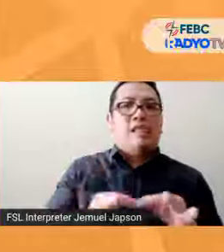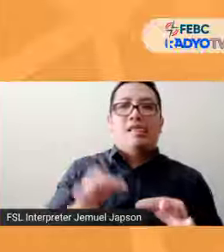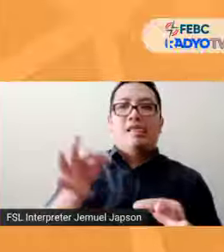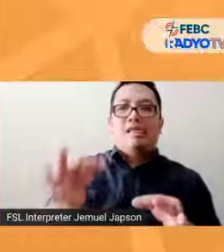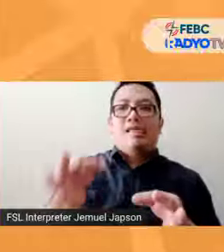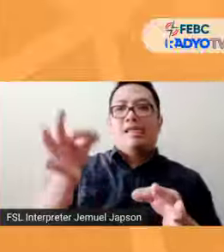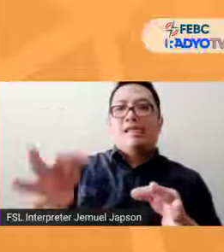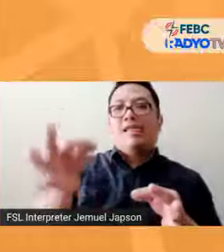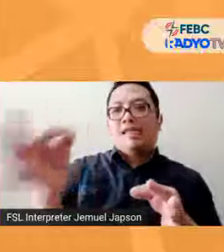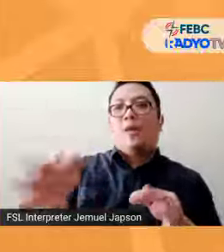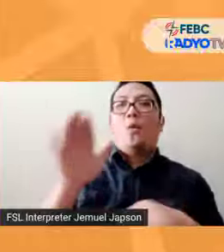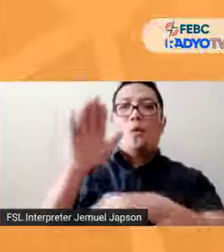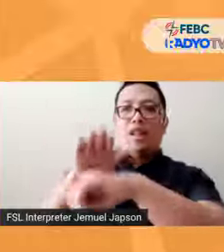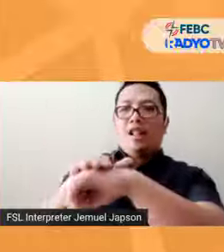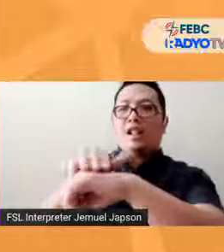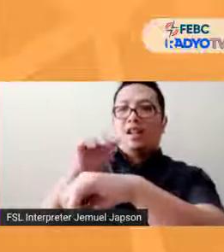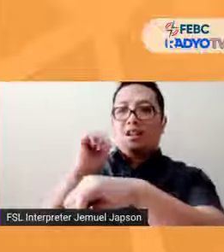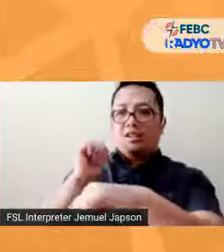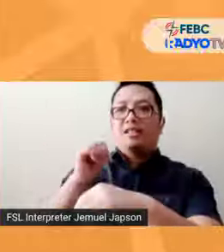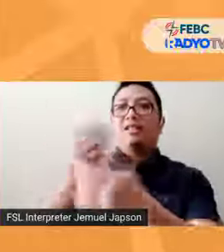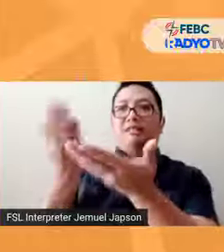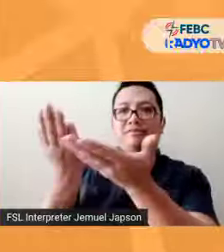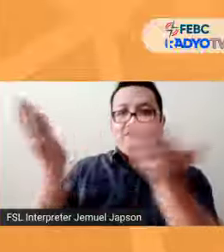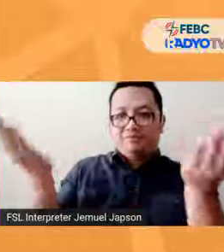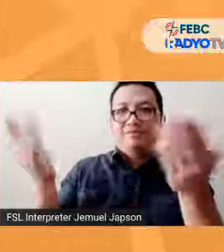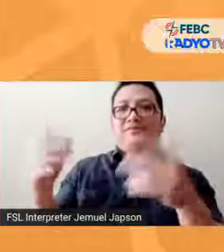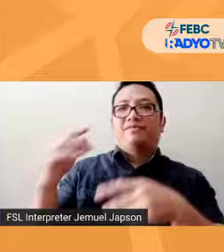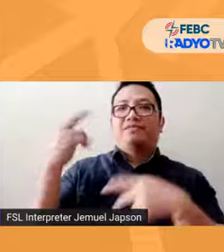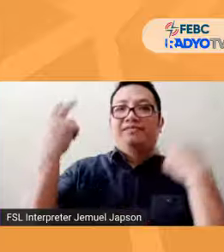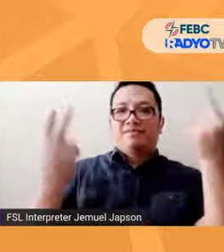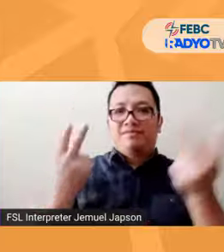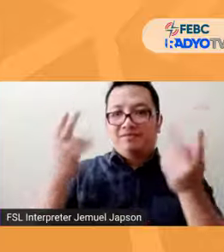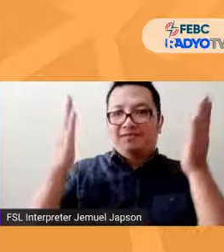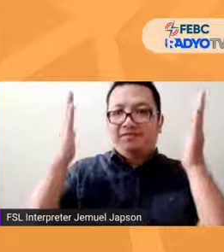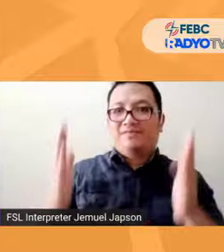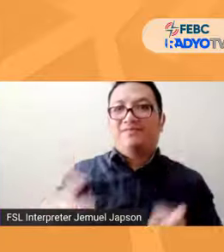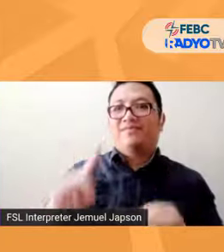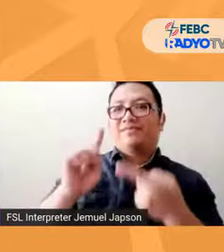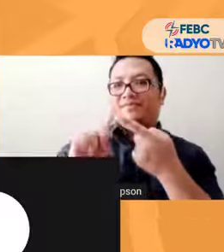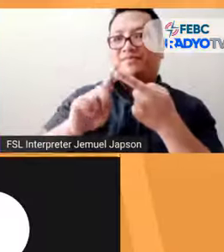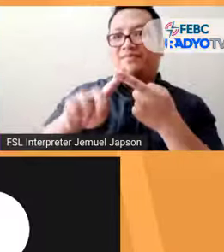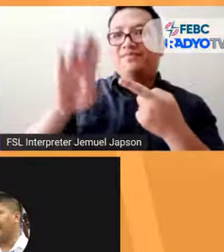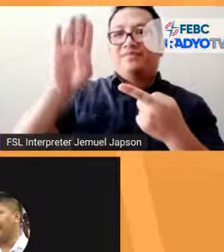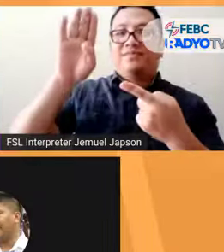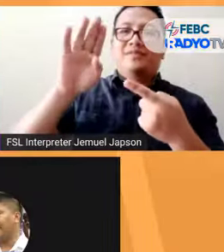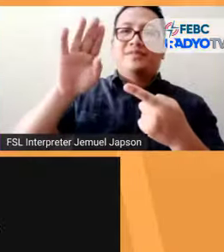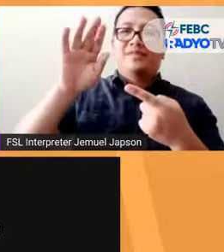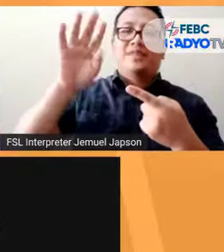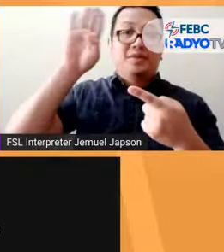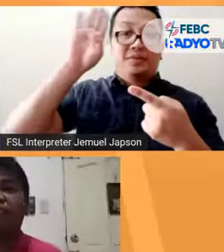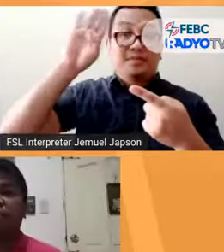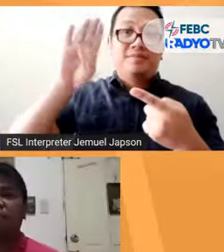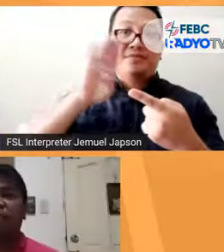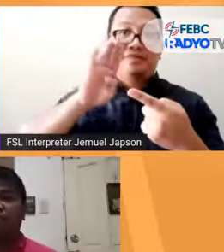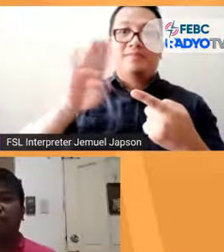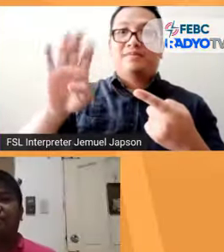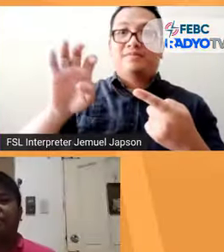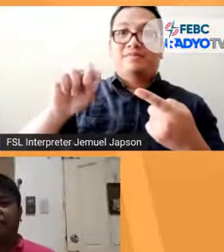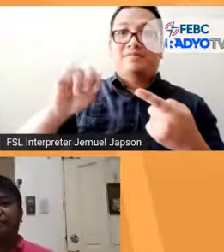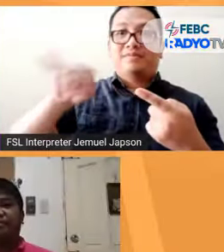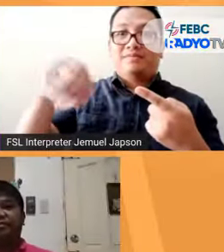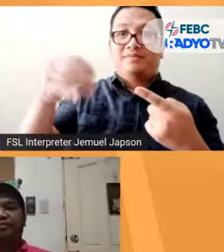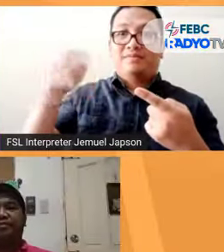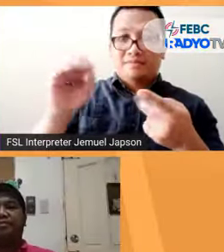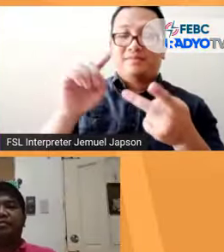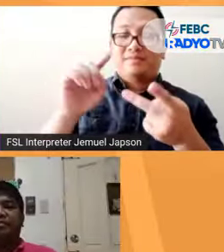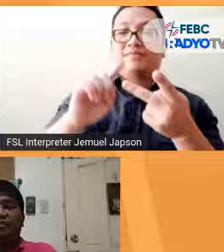tatawagin ko na ang ating mga guests ngayong umaga, si Sir Benjo Babasas mula sa TDC o Teachers' Dignity Coalition